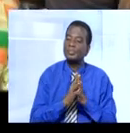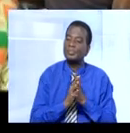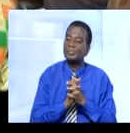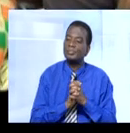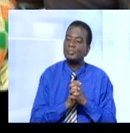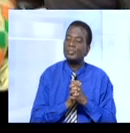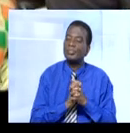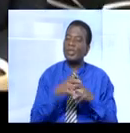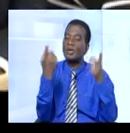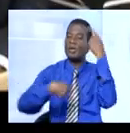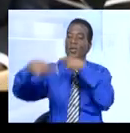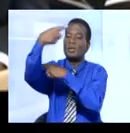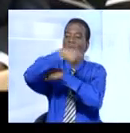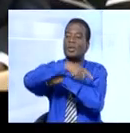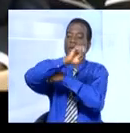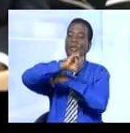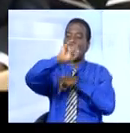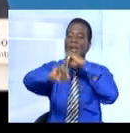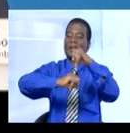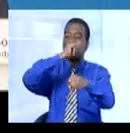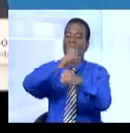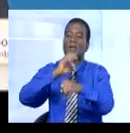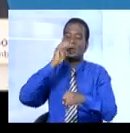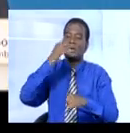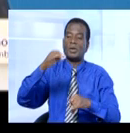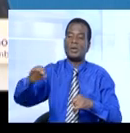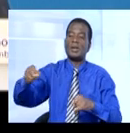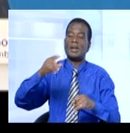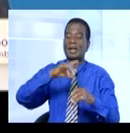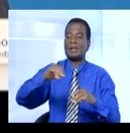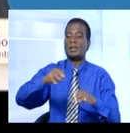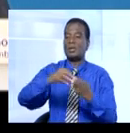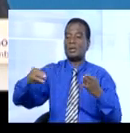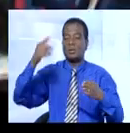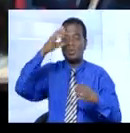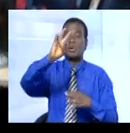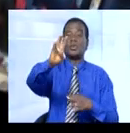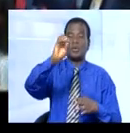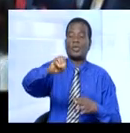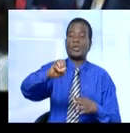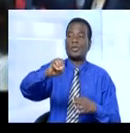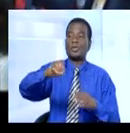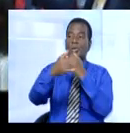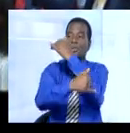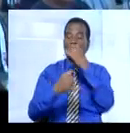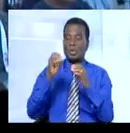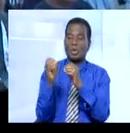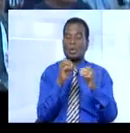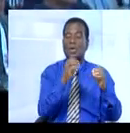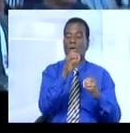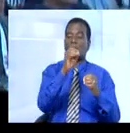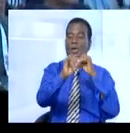La Journée internationale de la francophonie est un moyen pour les 70 États et gouvernements de l'Organisation